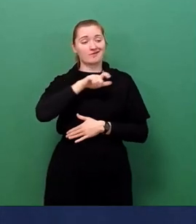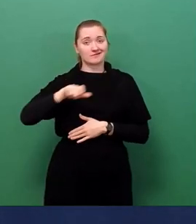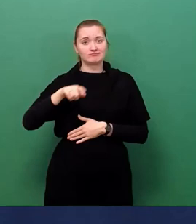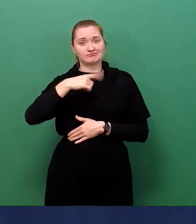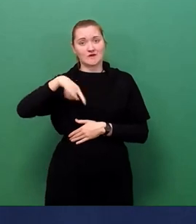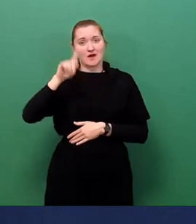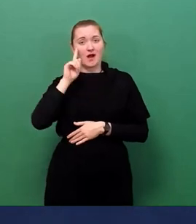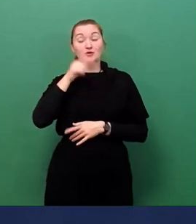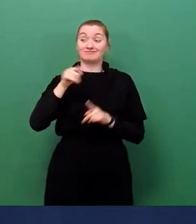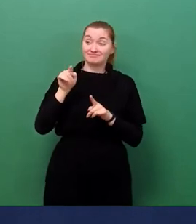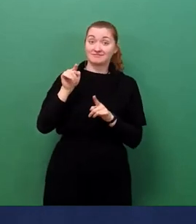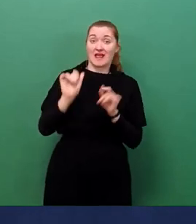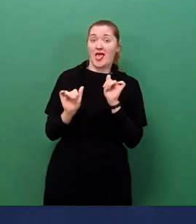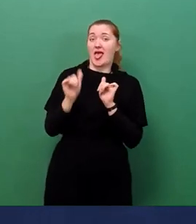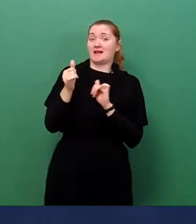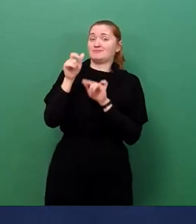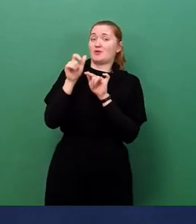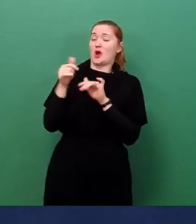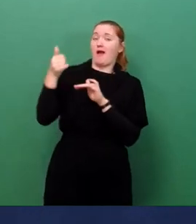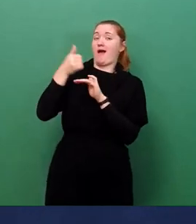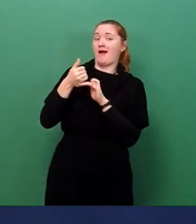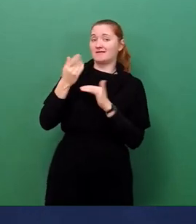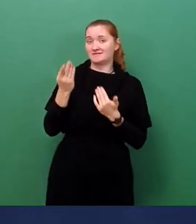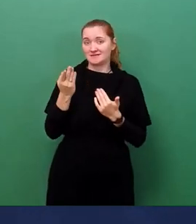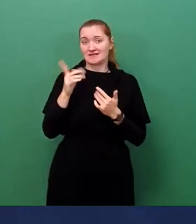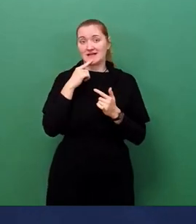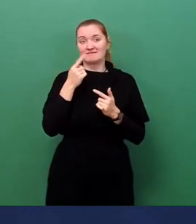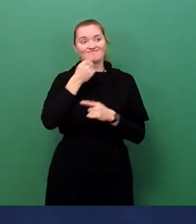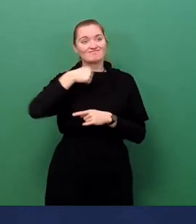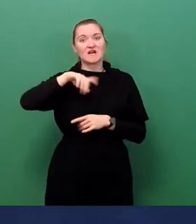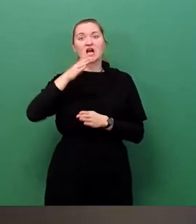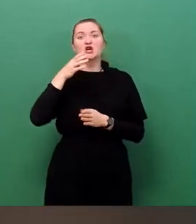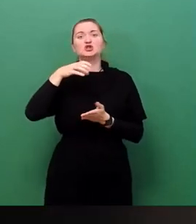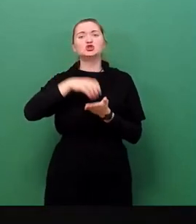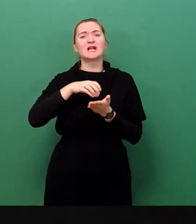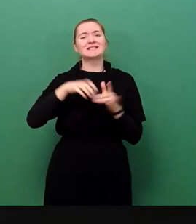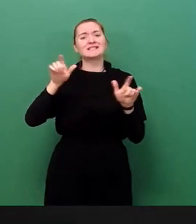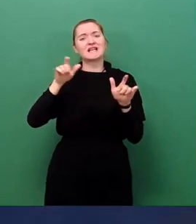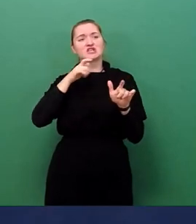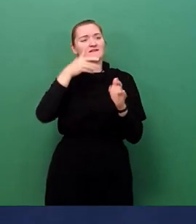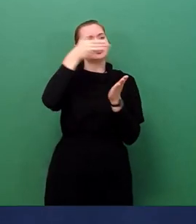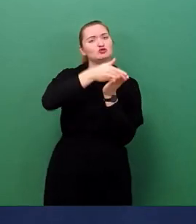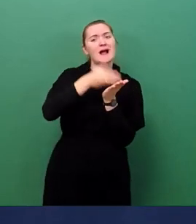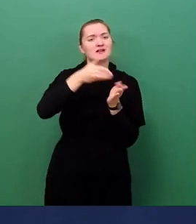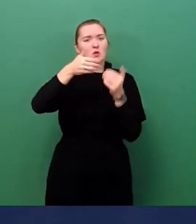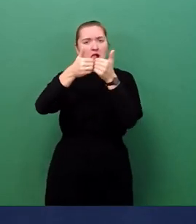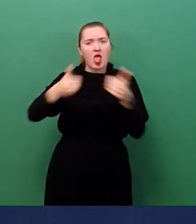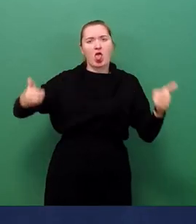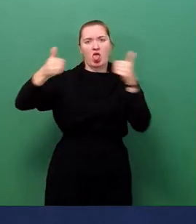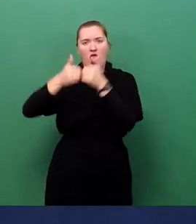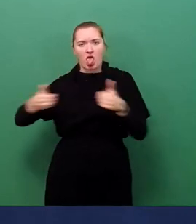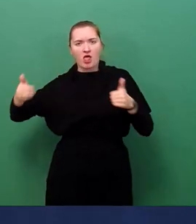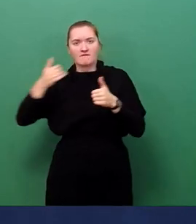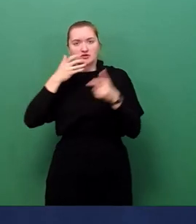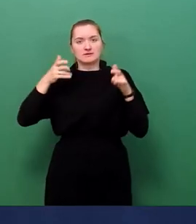erster Bürger dieser Stadt immer wieder betont, dass wir einer Spaltung unserer Stadtgesellschaft entgegenwirken wollen und das nicht weiter zulassen wollen. Und dazu haben wir